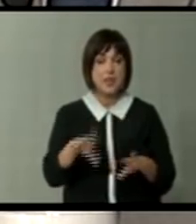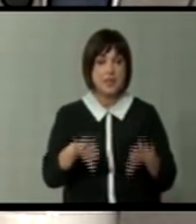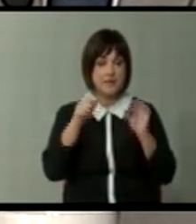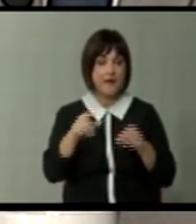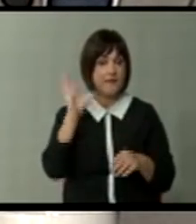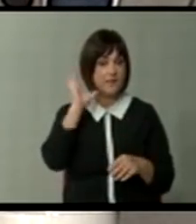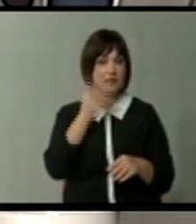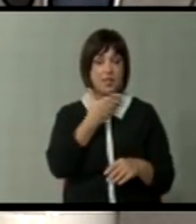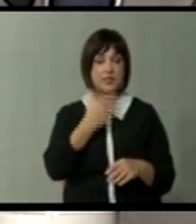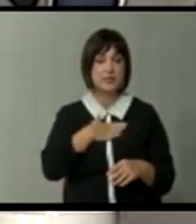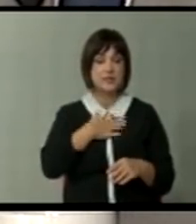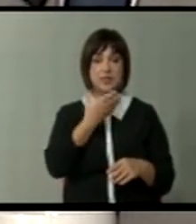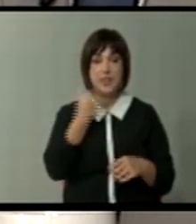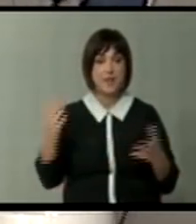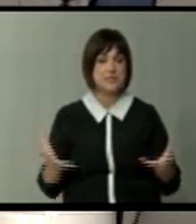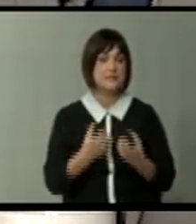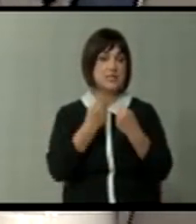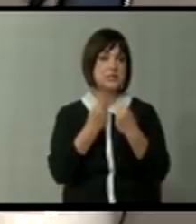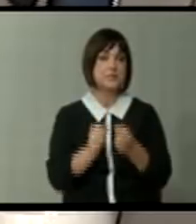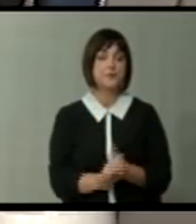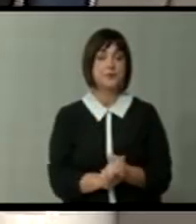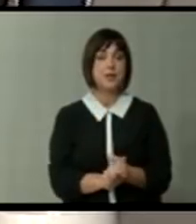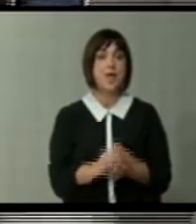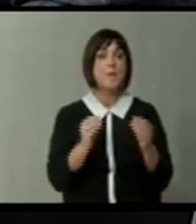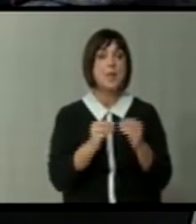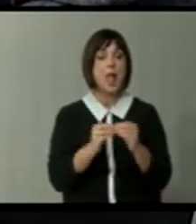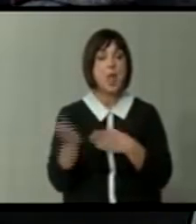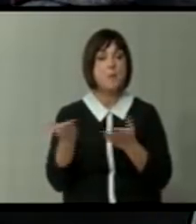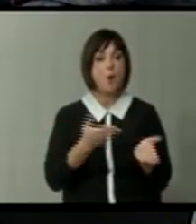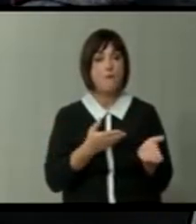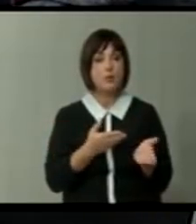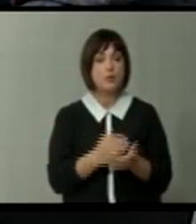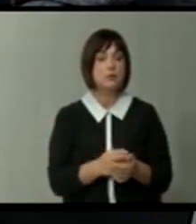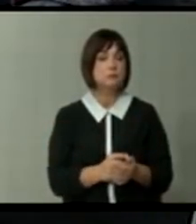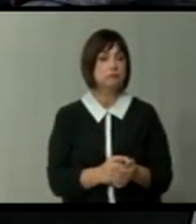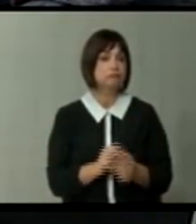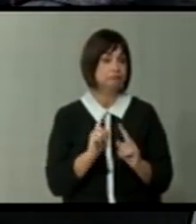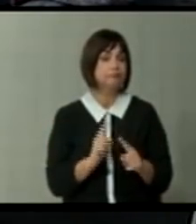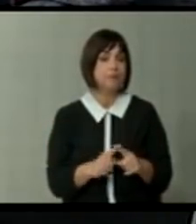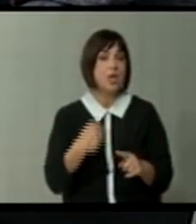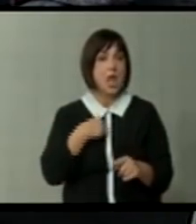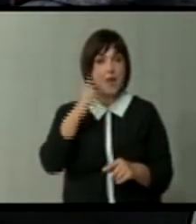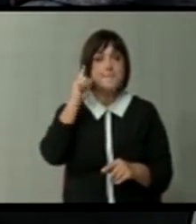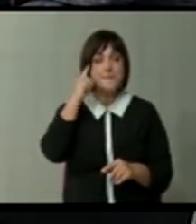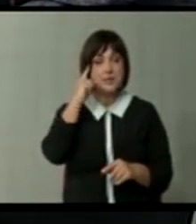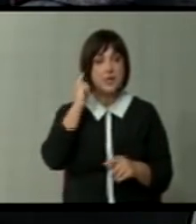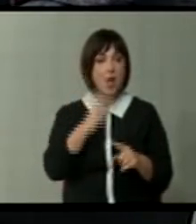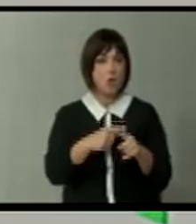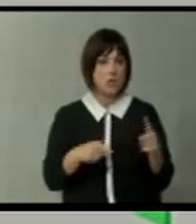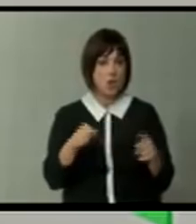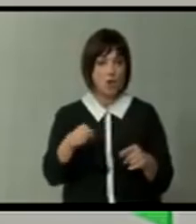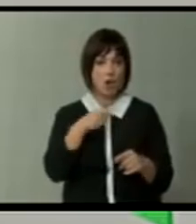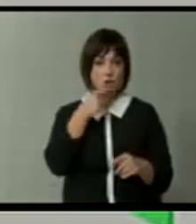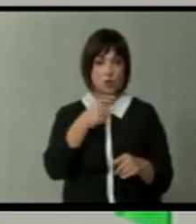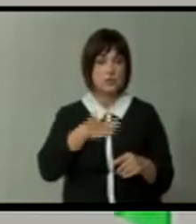влада нас ти нема спас. Биле ли, па биле ли? Па, реално. Я мислам дека дело тоа